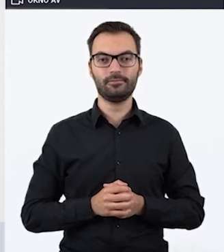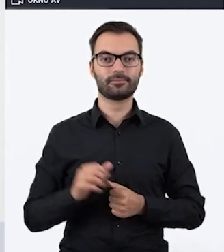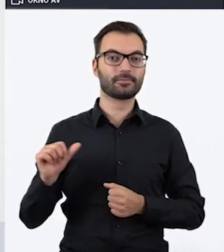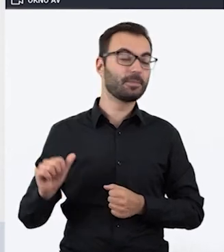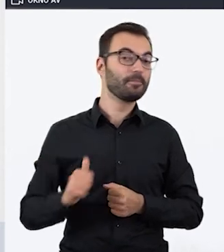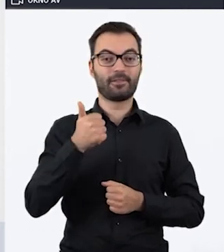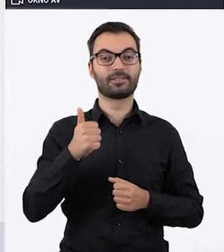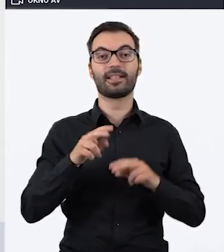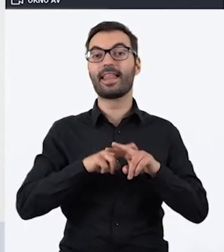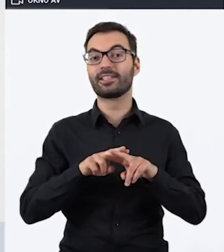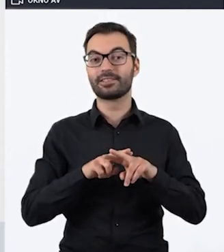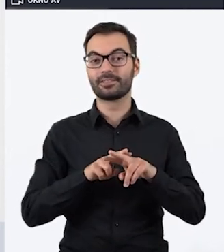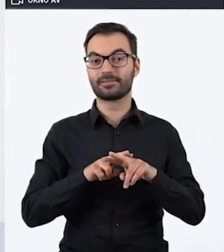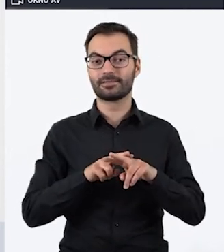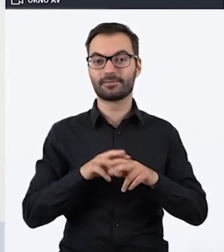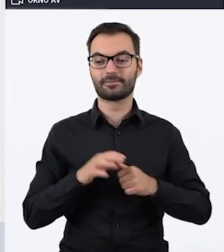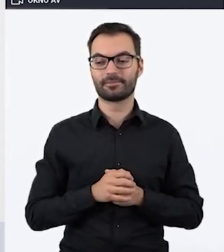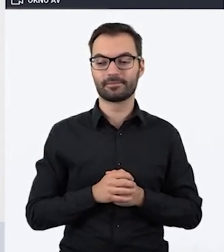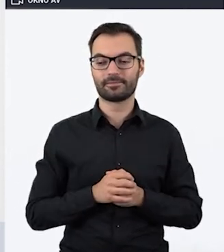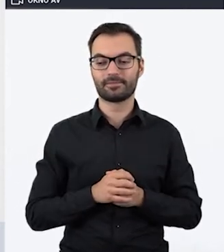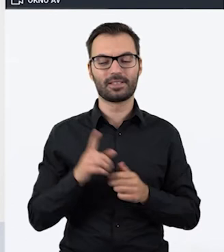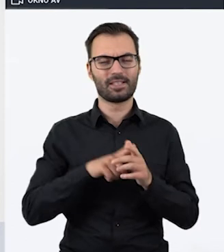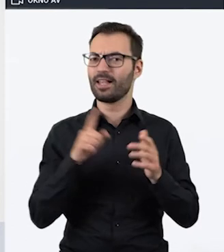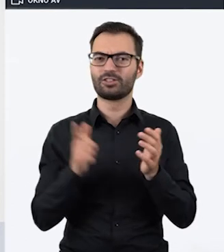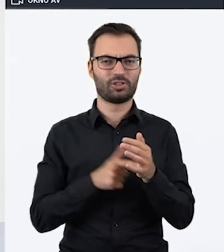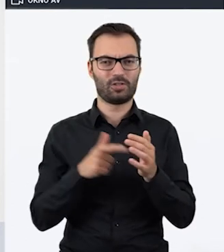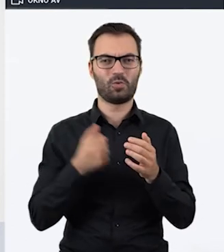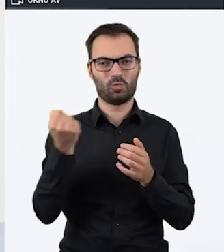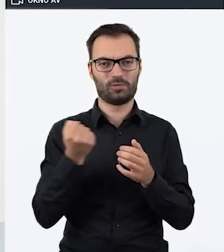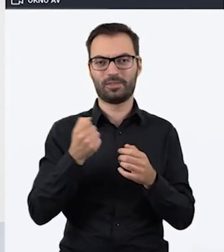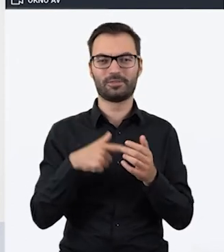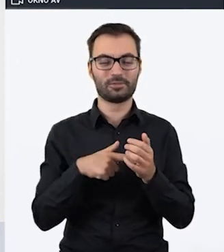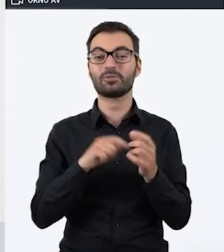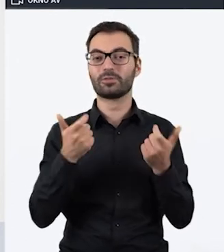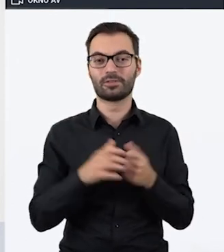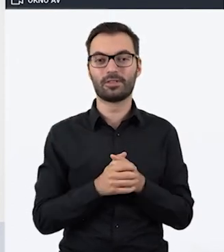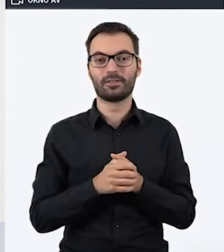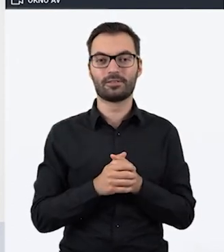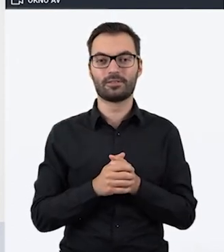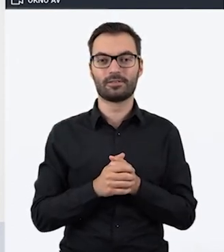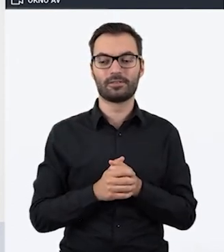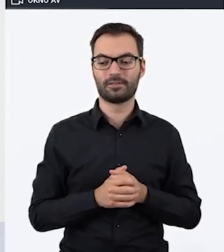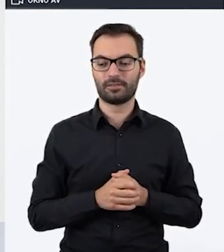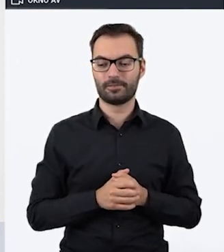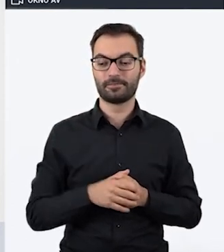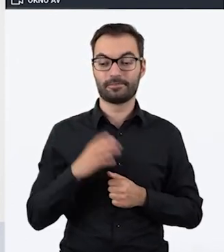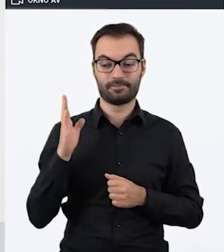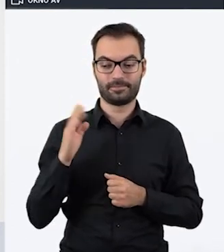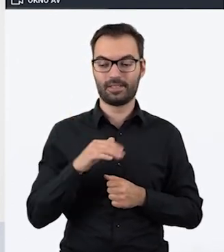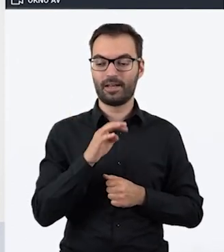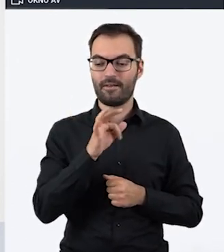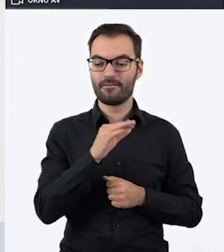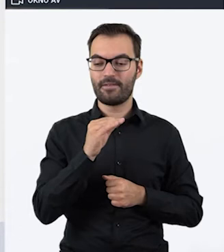Pierwszym narzędziem, jak i jednym z najczęstszych używanych przez nas, jest stronka FestiSite